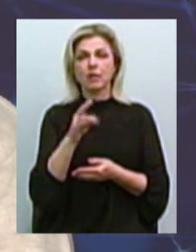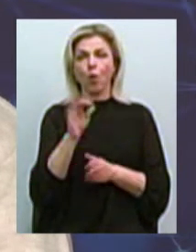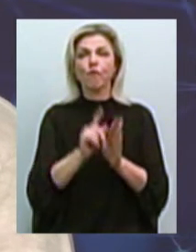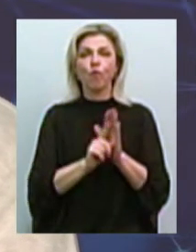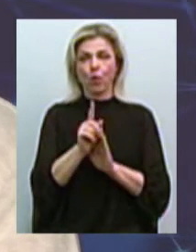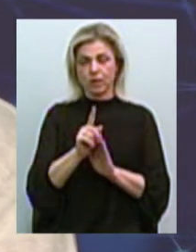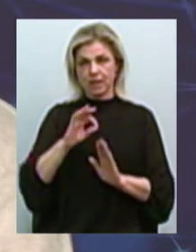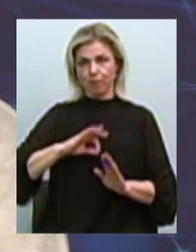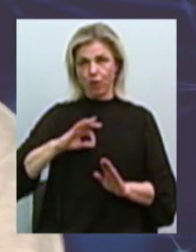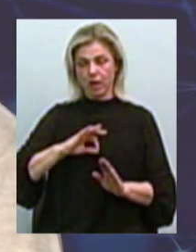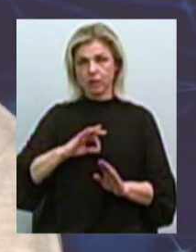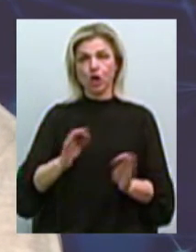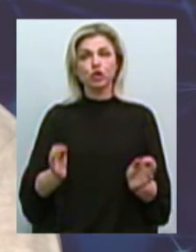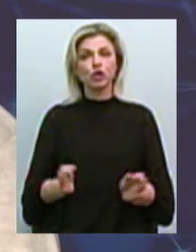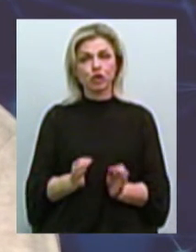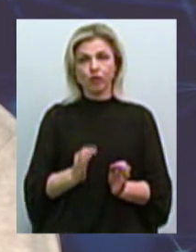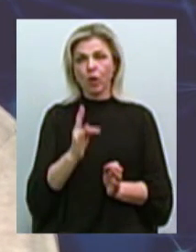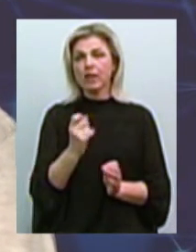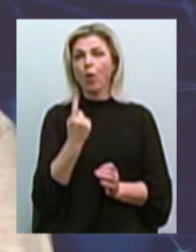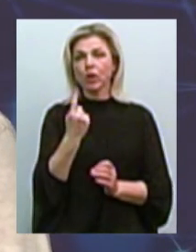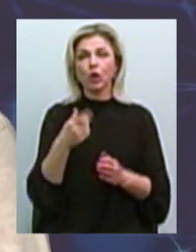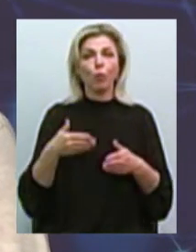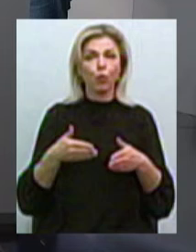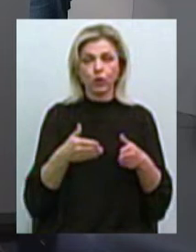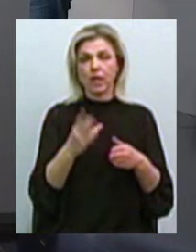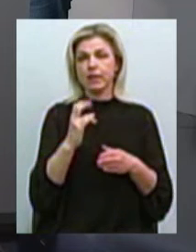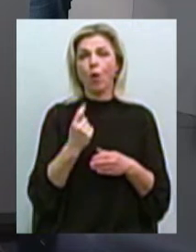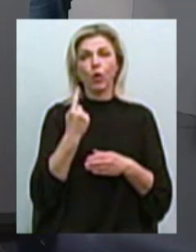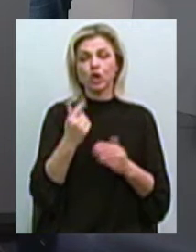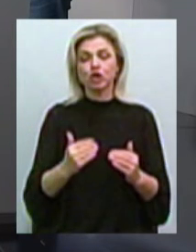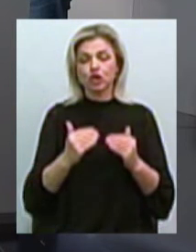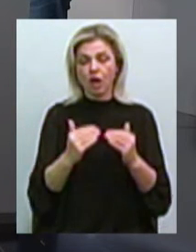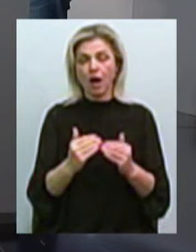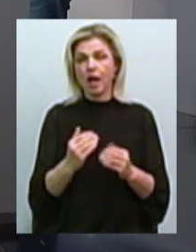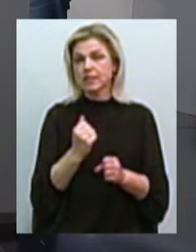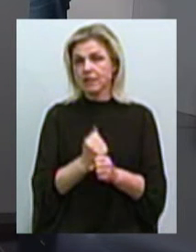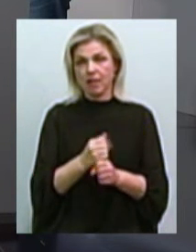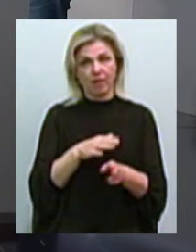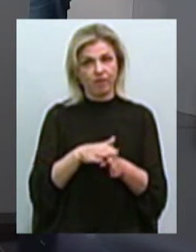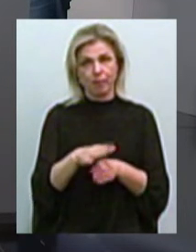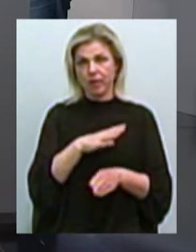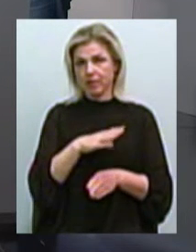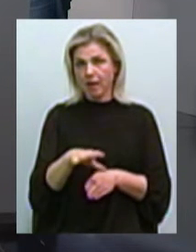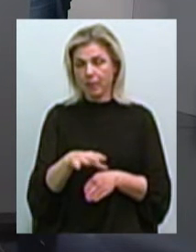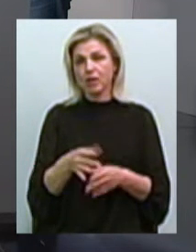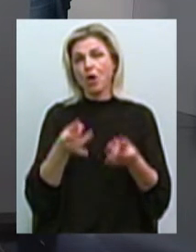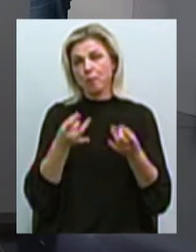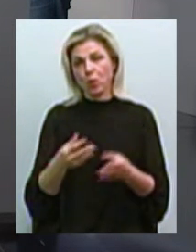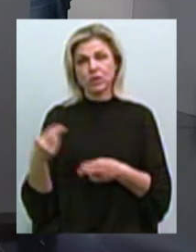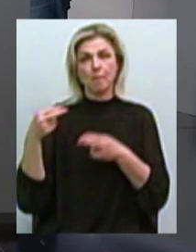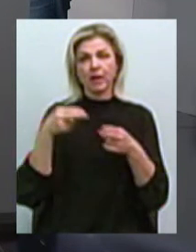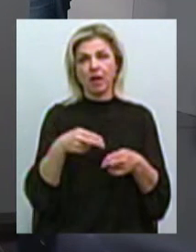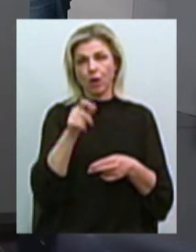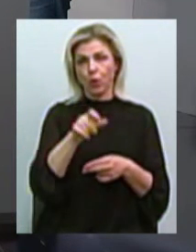Соответственно, этого нічого, то есть ни один путь, как бы ни один шаг из этого пути сделан не був, то есть там просто приехали люди и